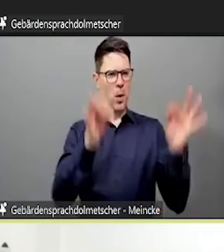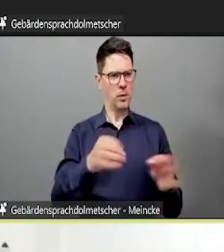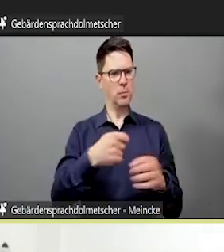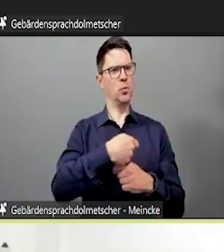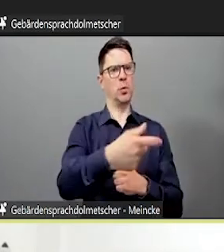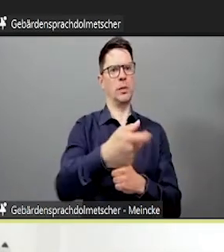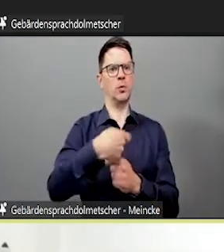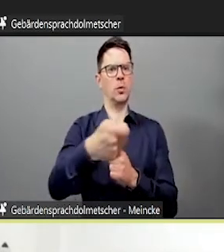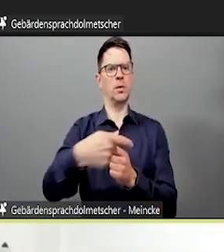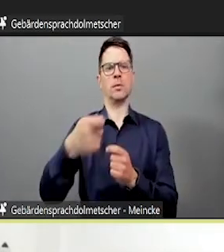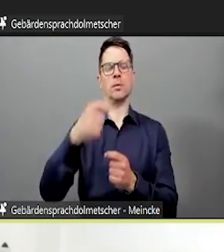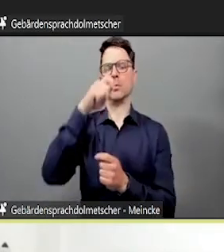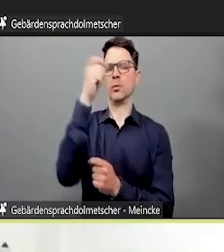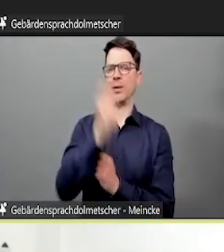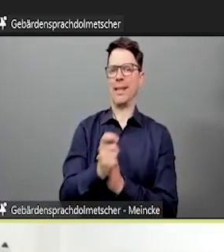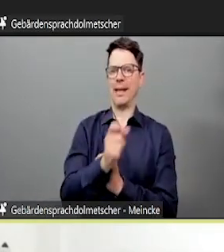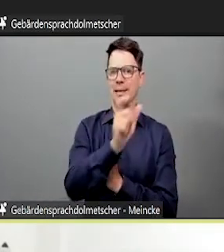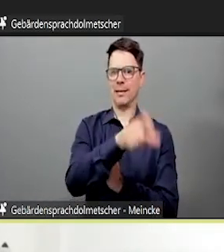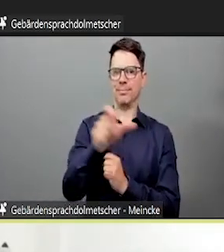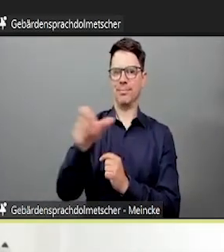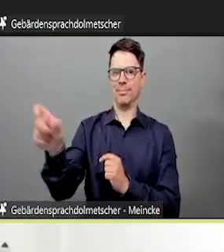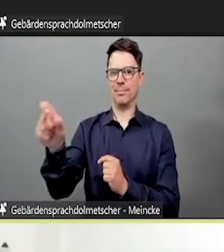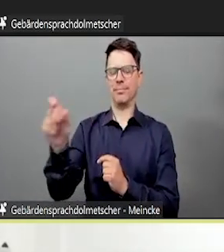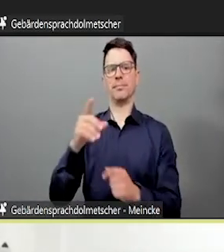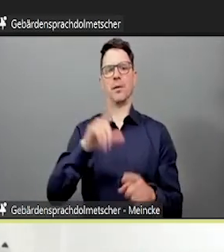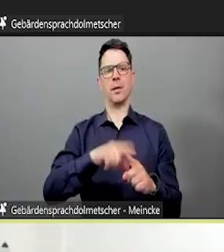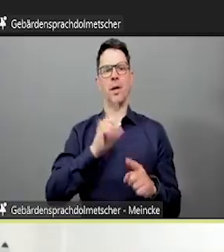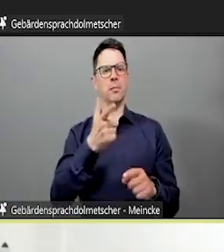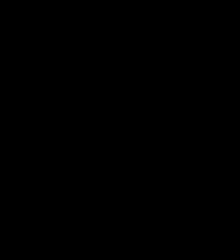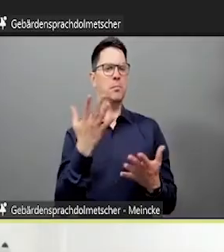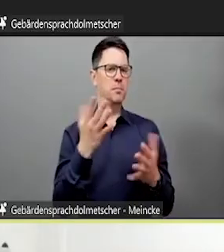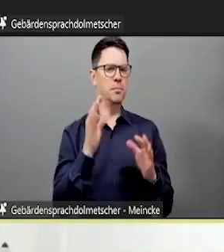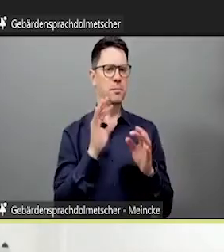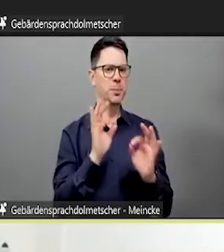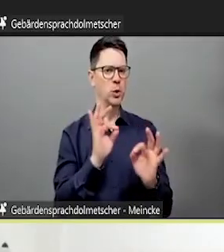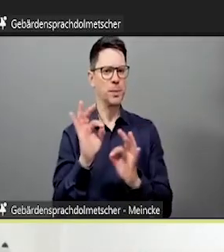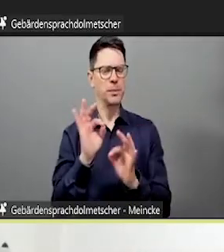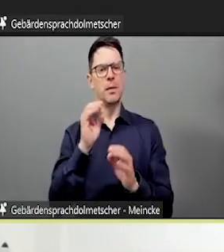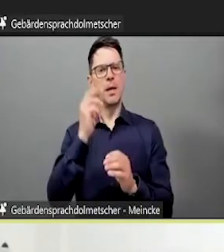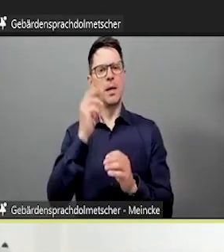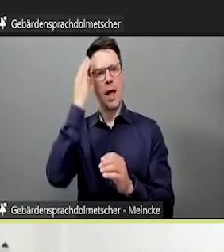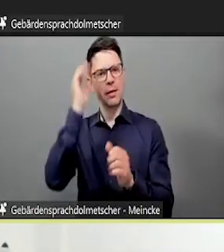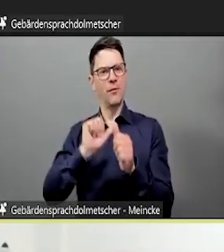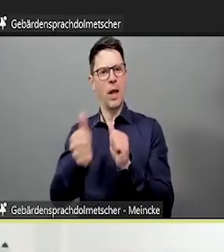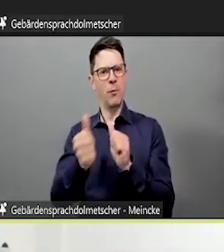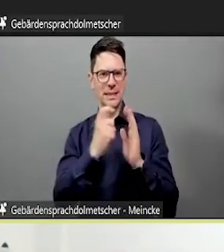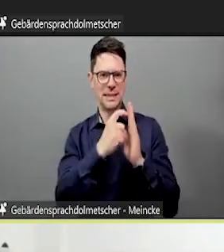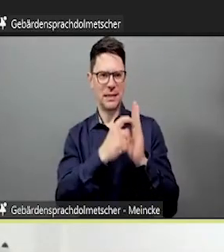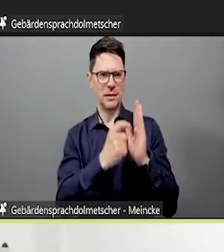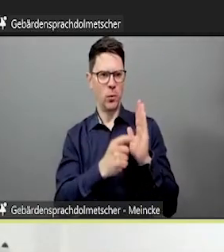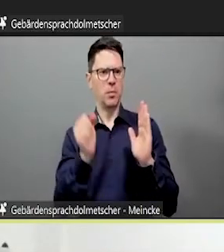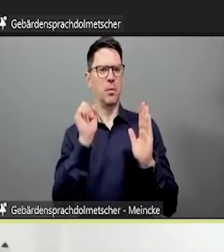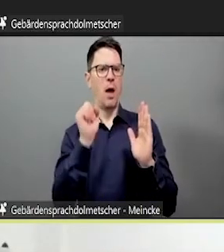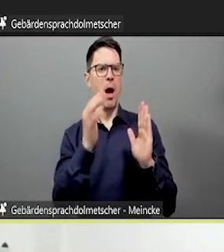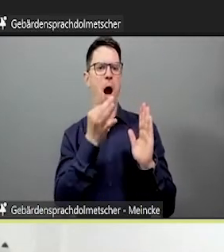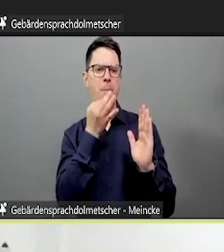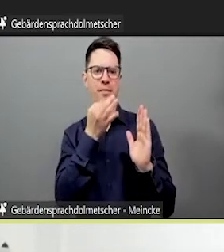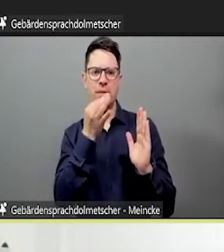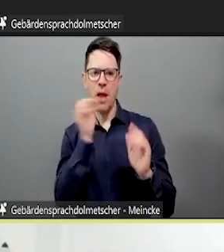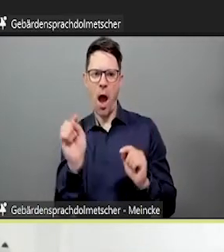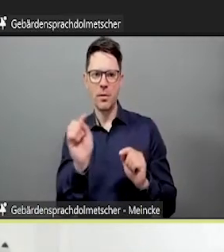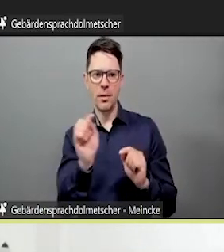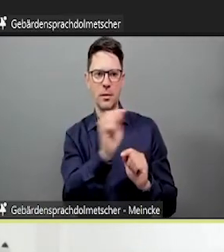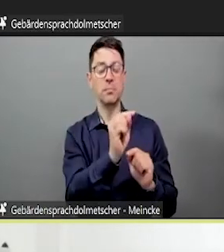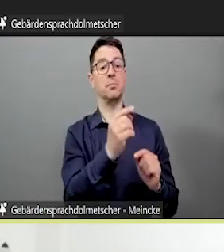Heterogenität unter den Studierenden ja mehr umfasst als beispielsweise körperliche Behinderung, die man auf den ersten Blick vielleicht sieht. Über manche Dinge